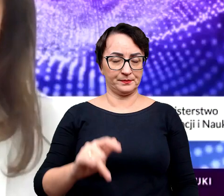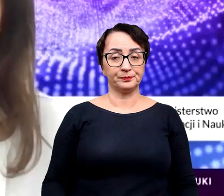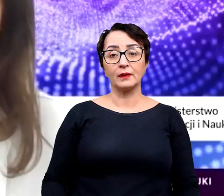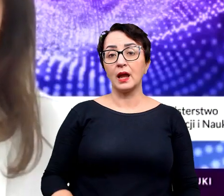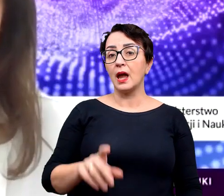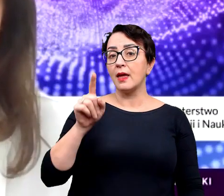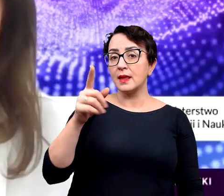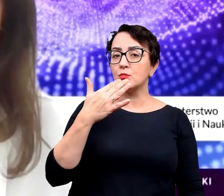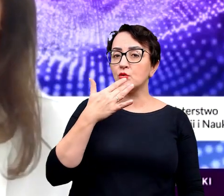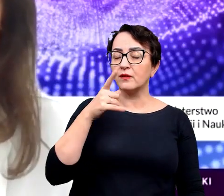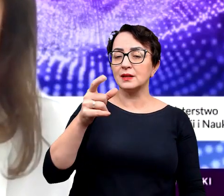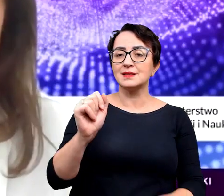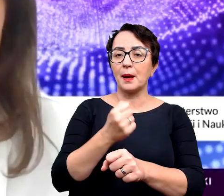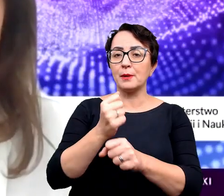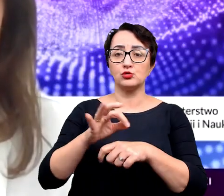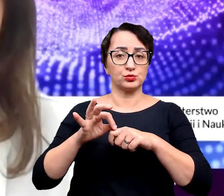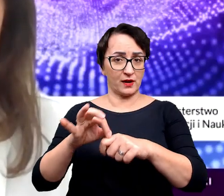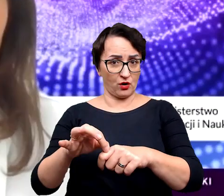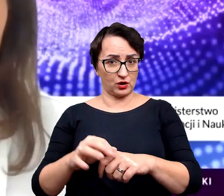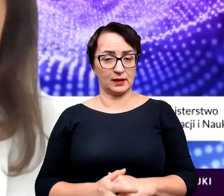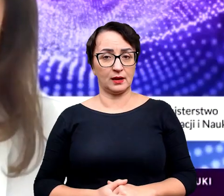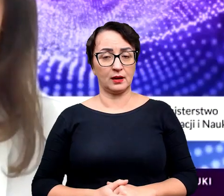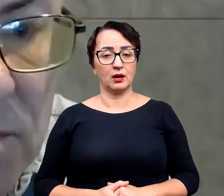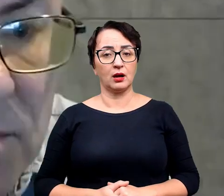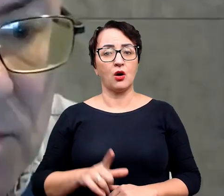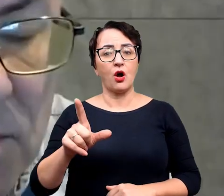Mówiłeś o skamieniałościach przewodnich, czyli one są tymi, które